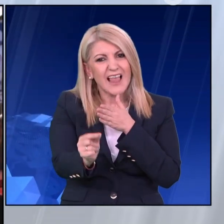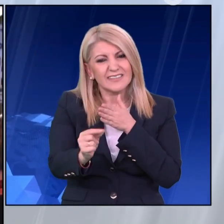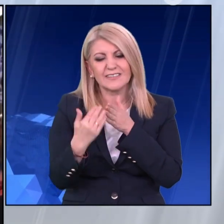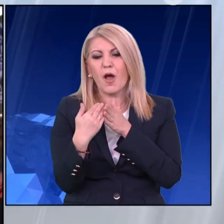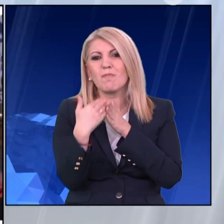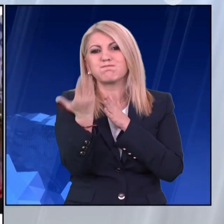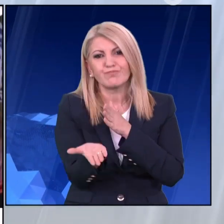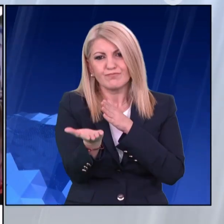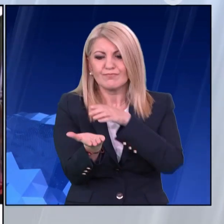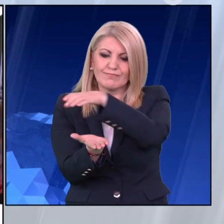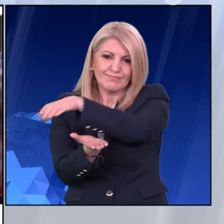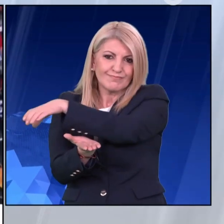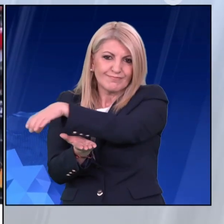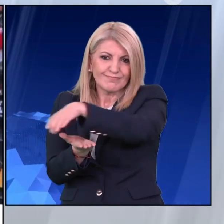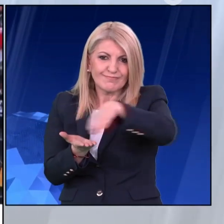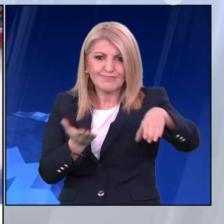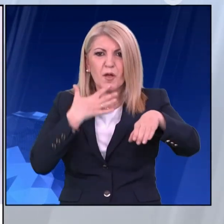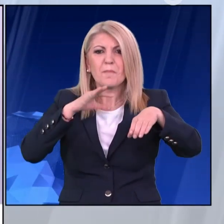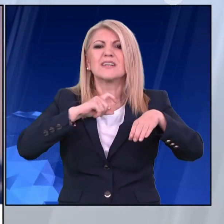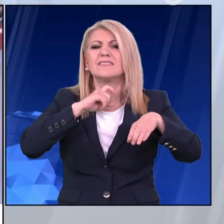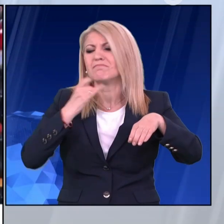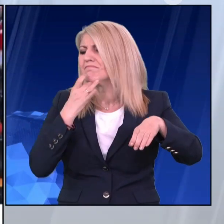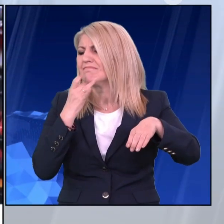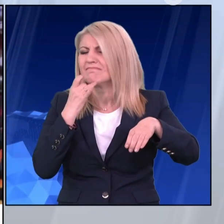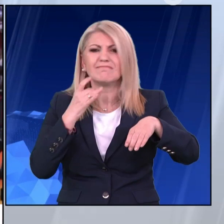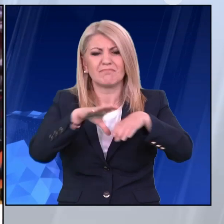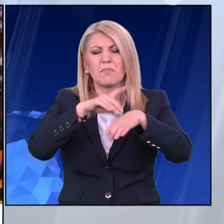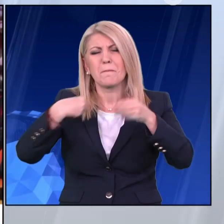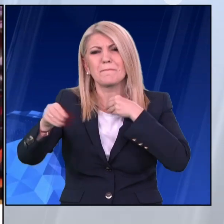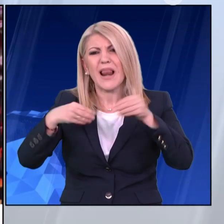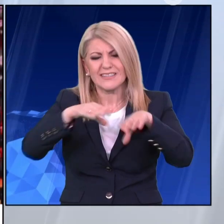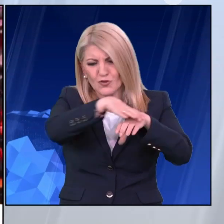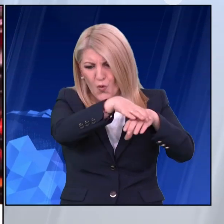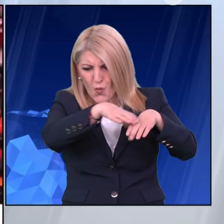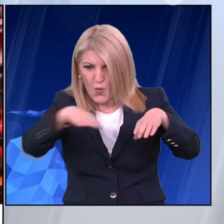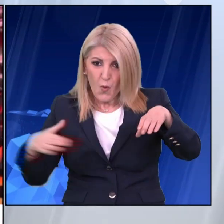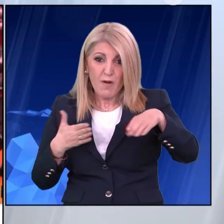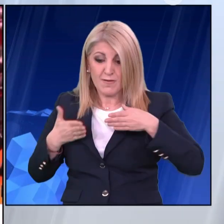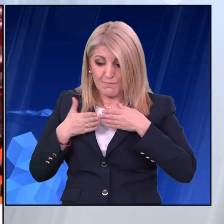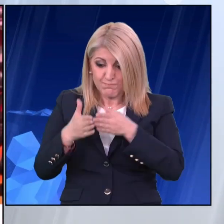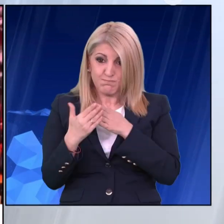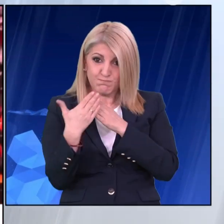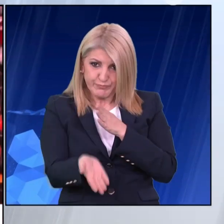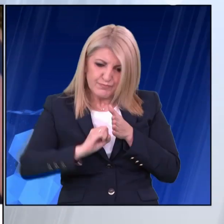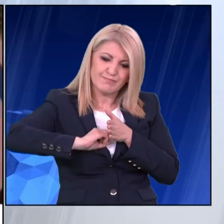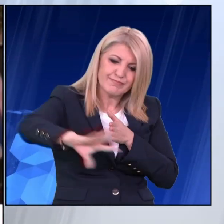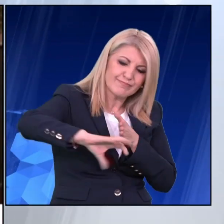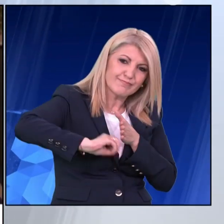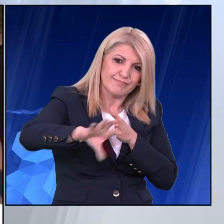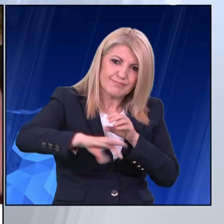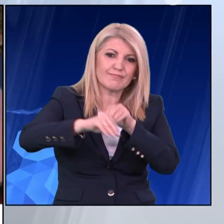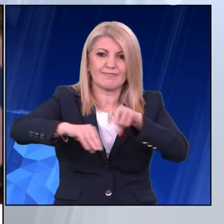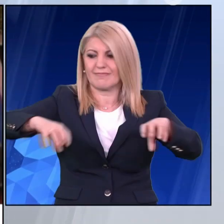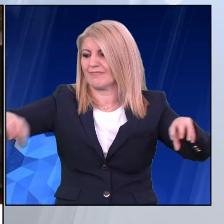Αστυνομικοί προσπαθούν να διαλύσουν πλήθος εξαγριωμένων διαδηλωτών που έχουν βγει στους δρόμους του Τελαβίβ. Χιλιάδες Ισραηλινείς ζητούν να παρετηθεί ο